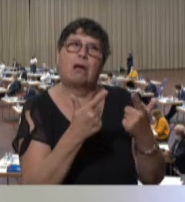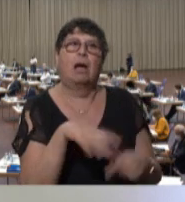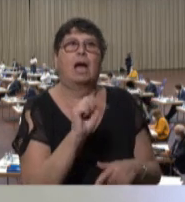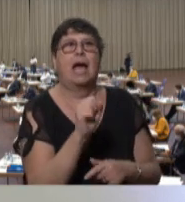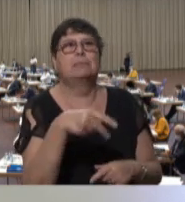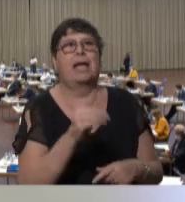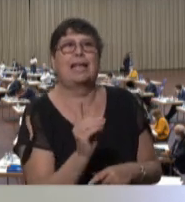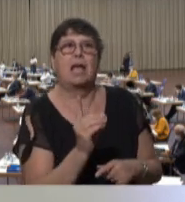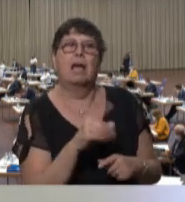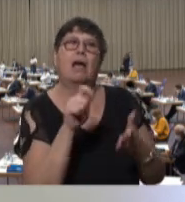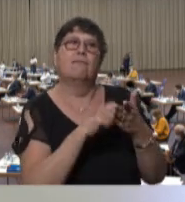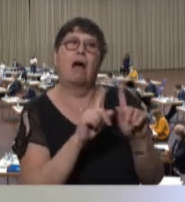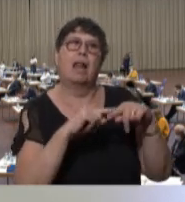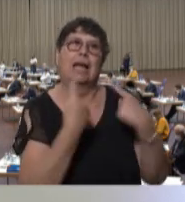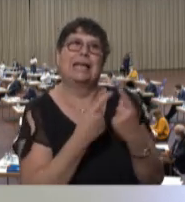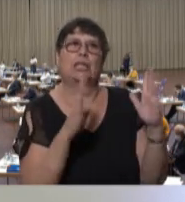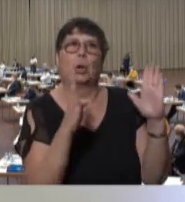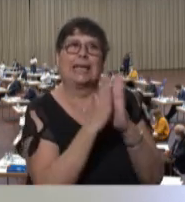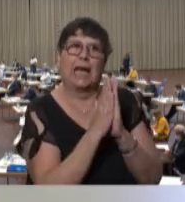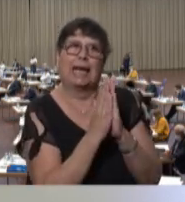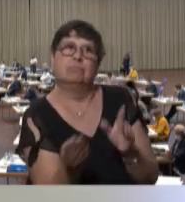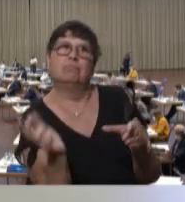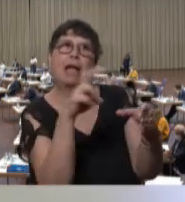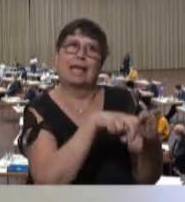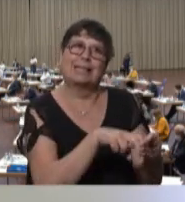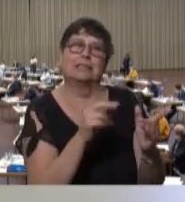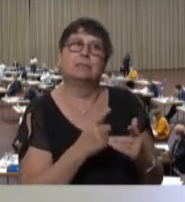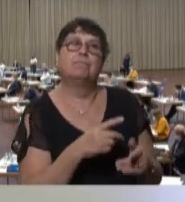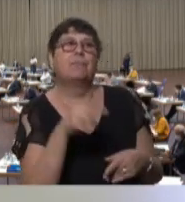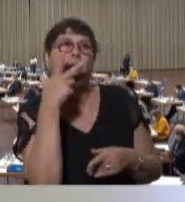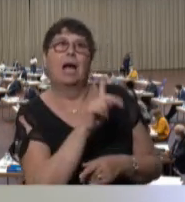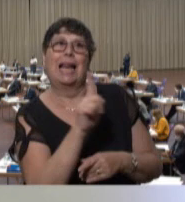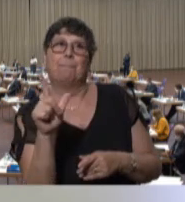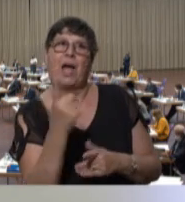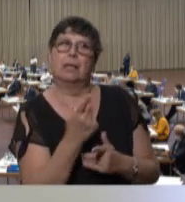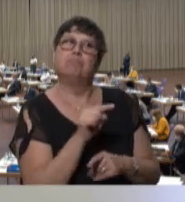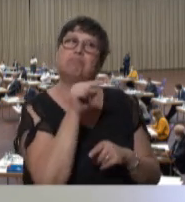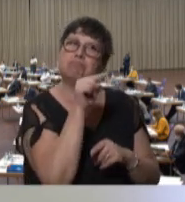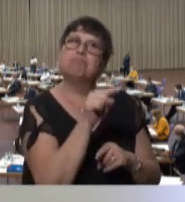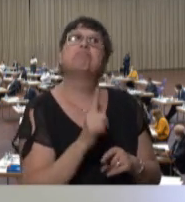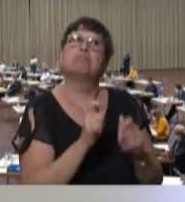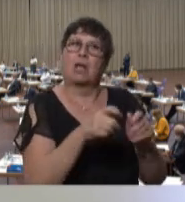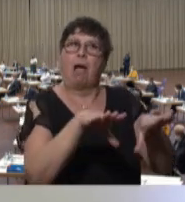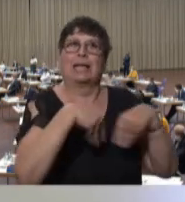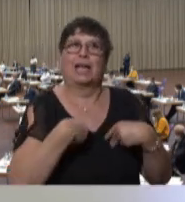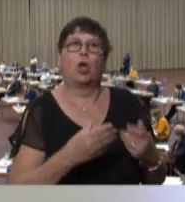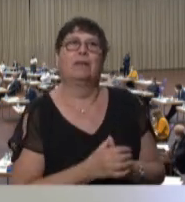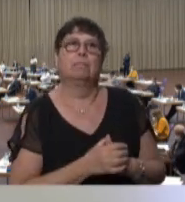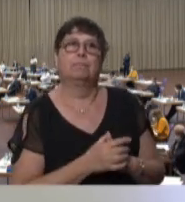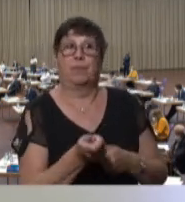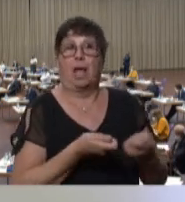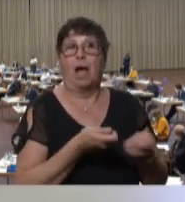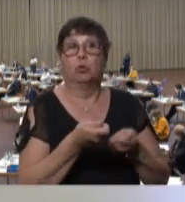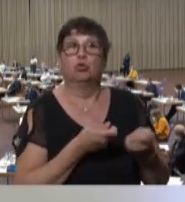Neunkirchen in den Landtag eintritt. Zitat Ende. Herr Limbacher hat sein Mandat angenommen. Der